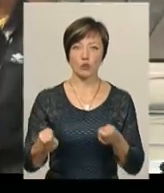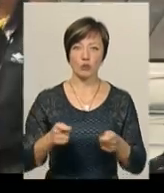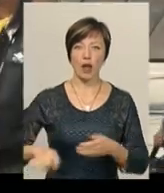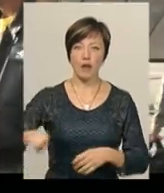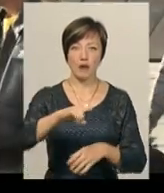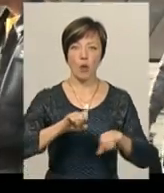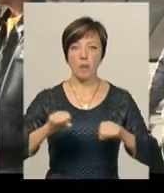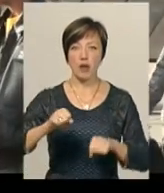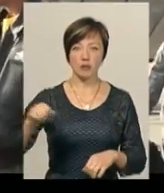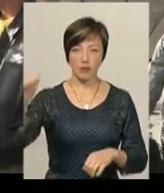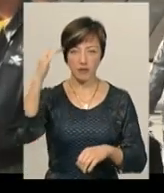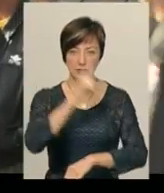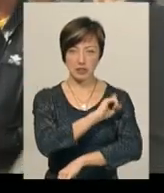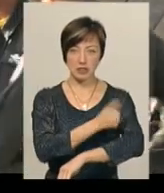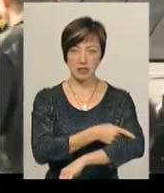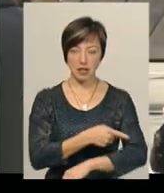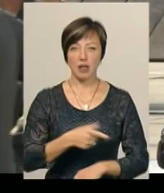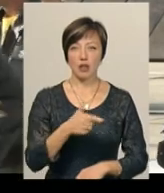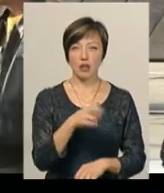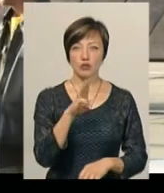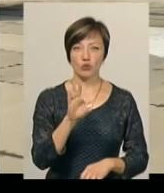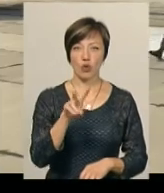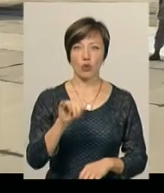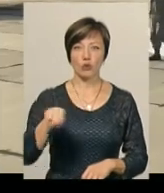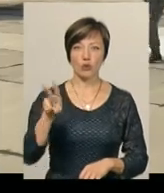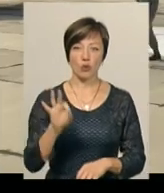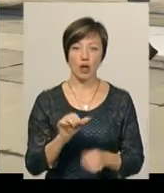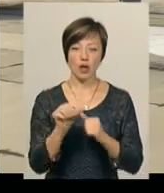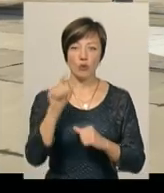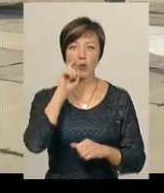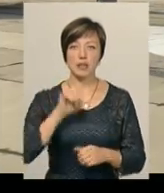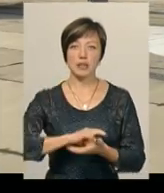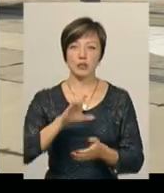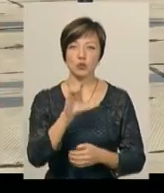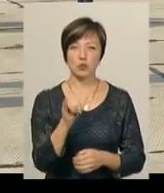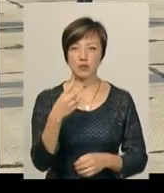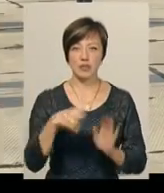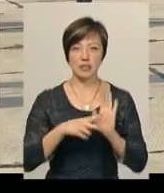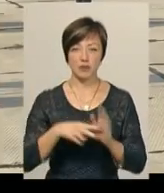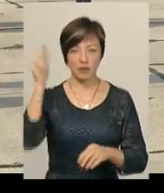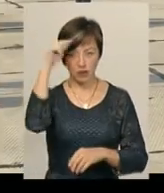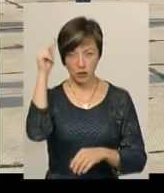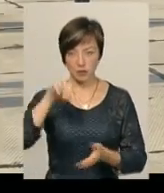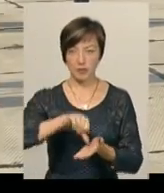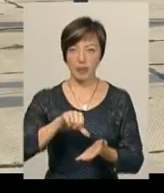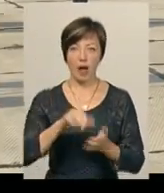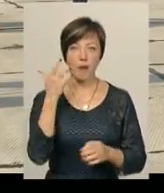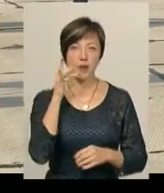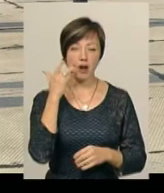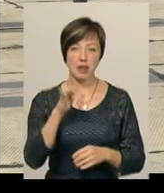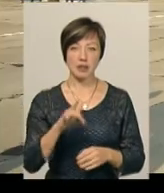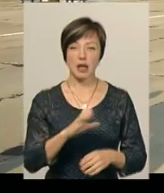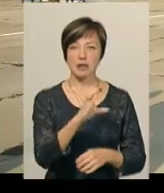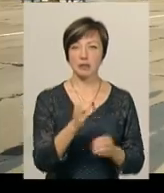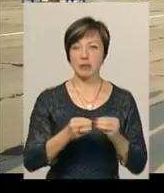Командування повітряних сил Збройних сил України Геннадія Шолудько, крім українських літаків Су-27, у навчаннях братимуть участь американський F